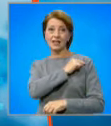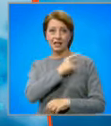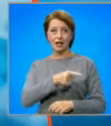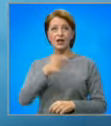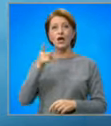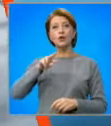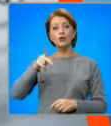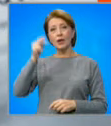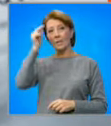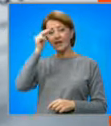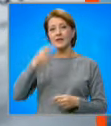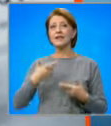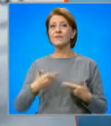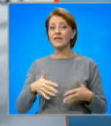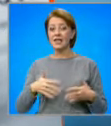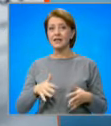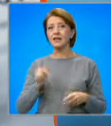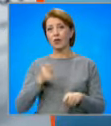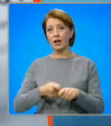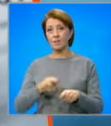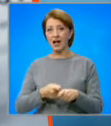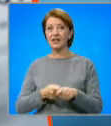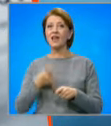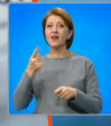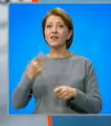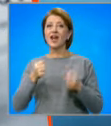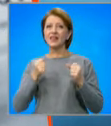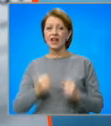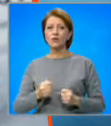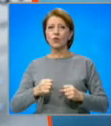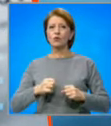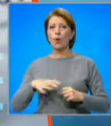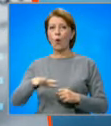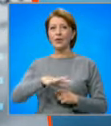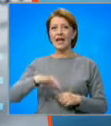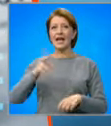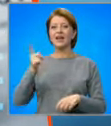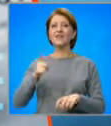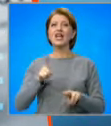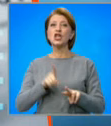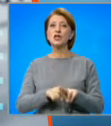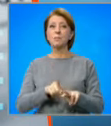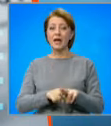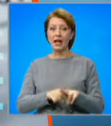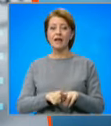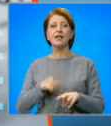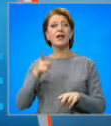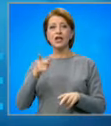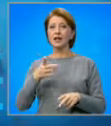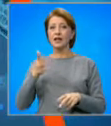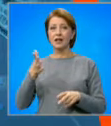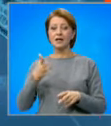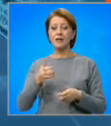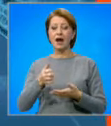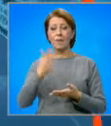и не смятат да го направят. А в интензивното отделение на болницата в Изперих се лекуват пациенти с вакцинационен сертификат.